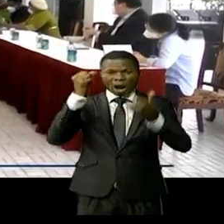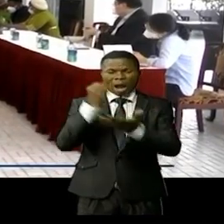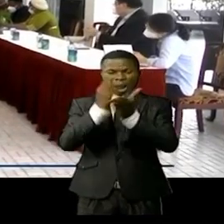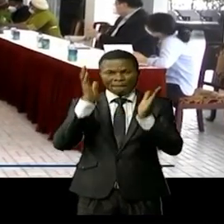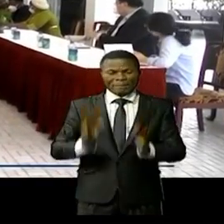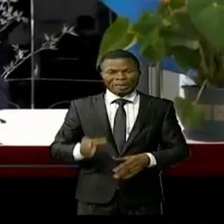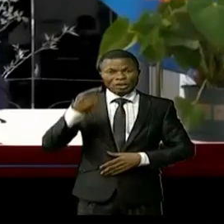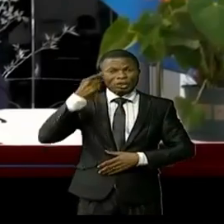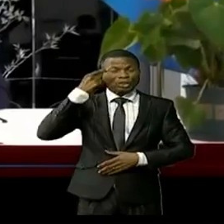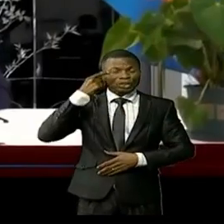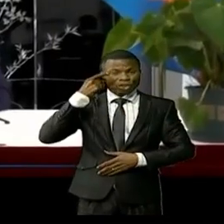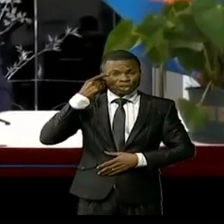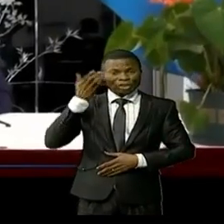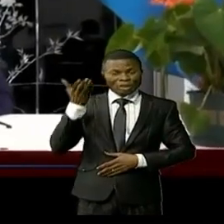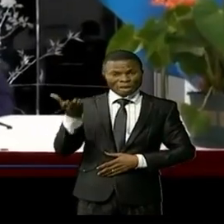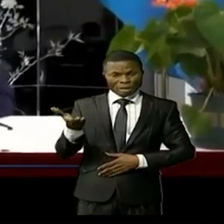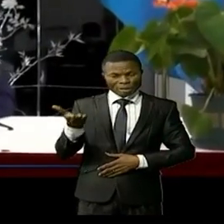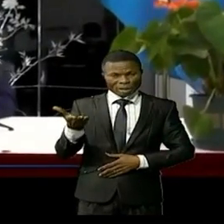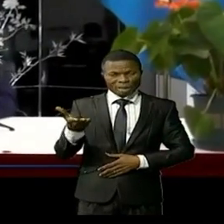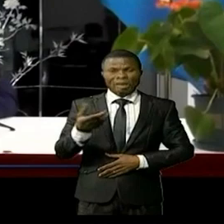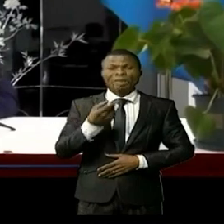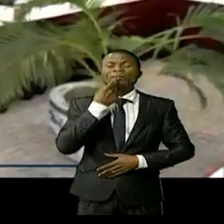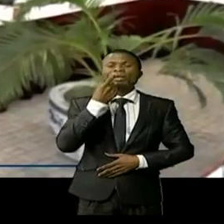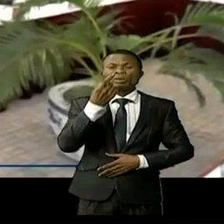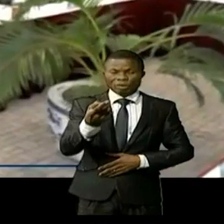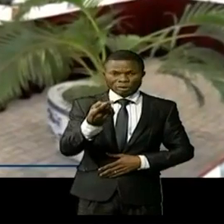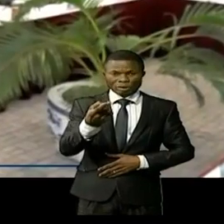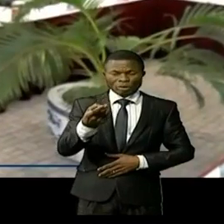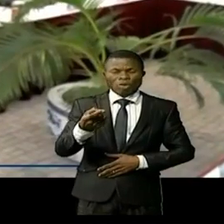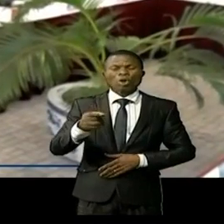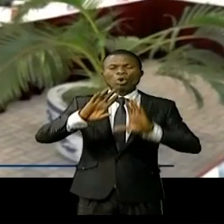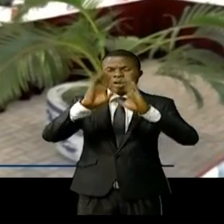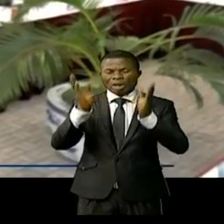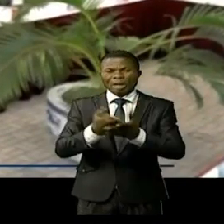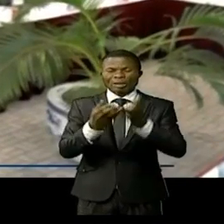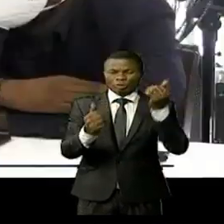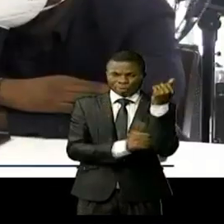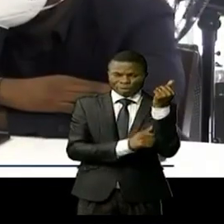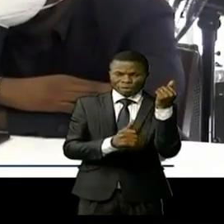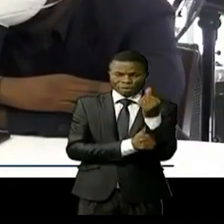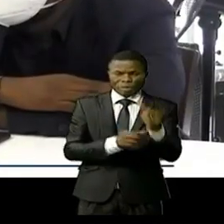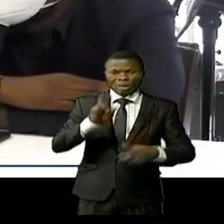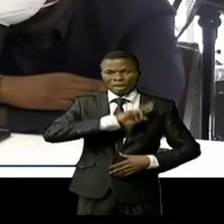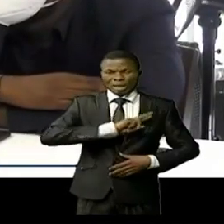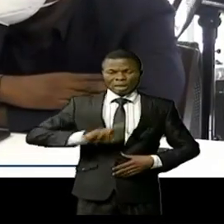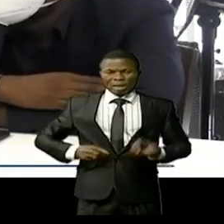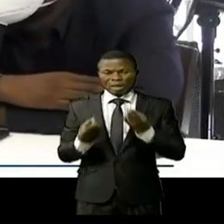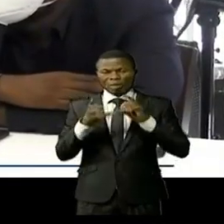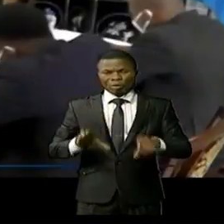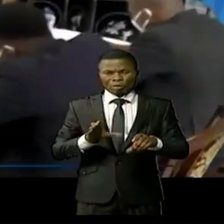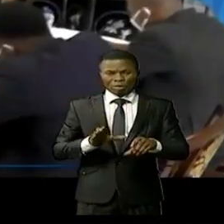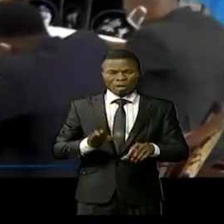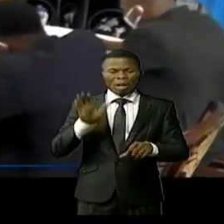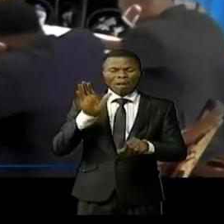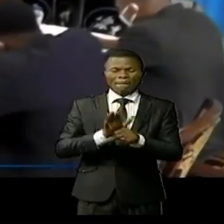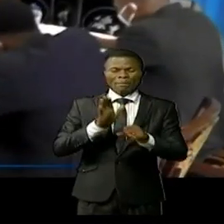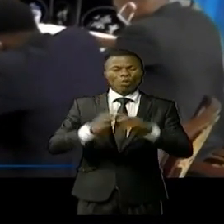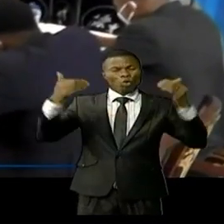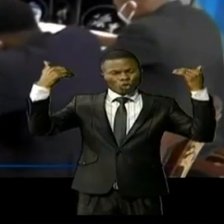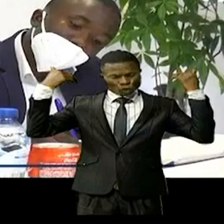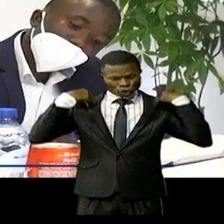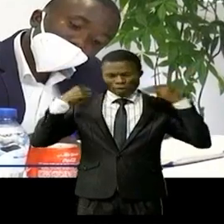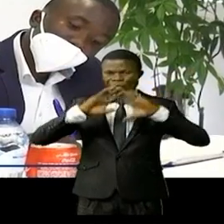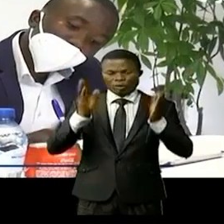diplomatique de la république populaire de Chine a rappelé aux uns et aux autres que la RDC est un pays souverain pour ce